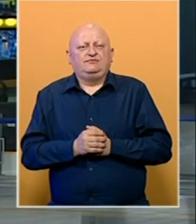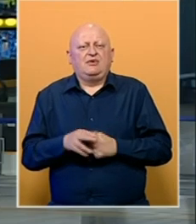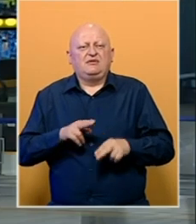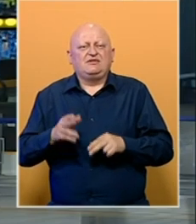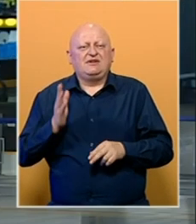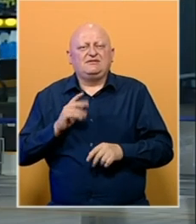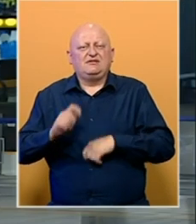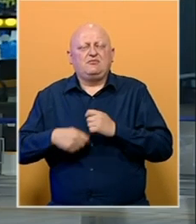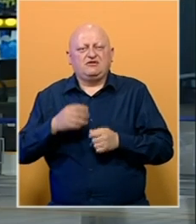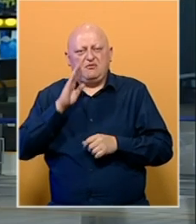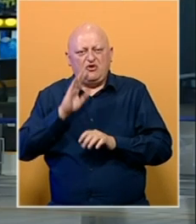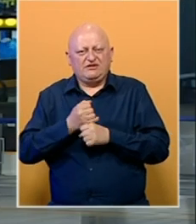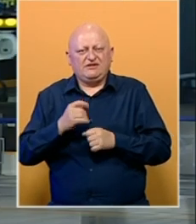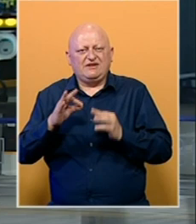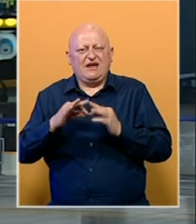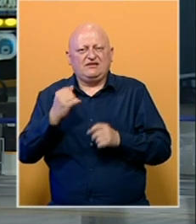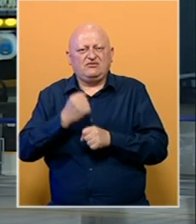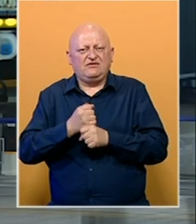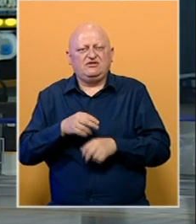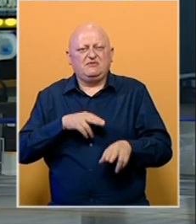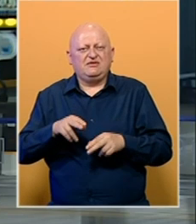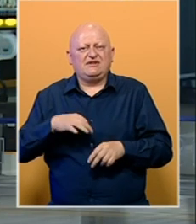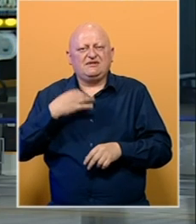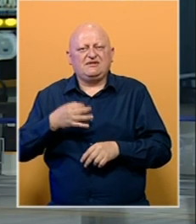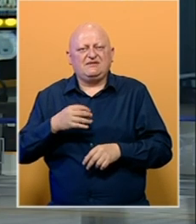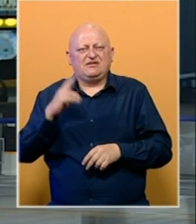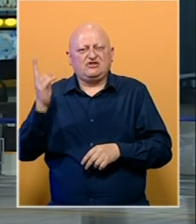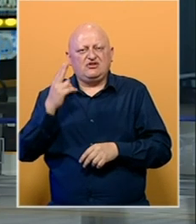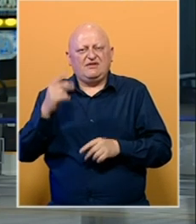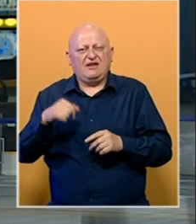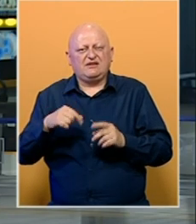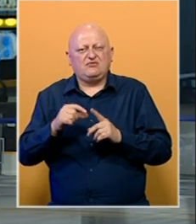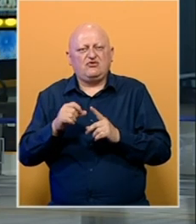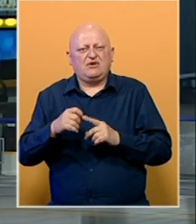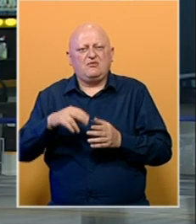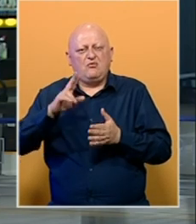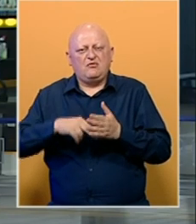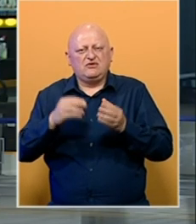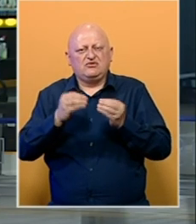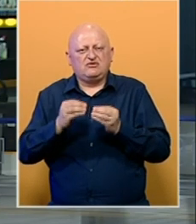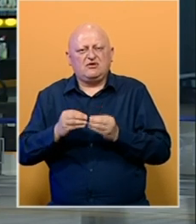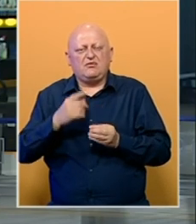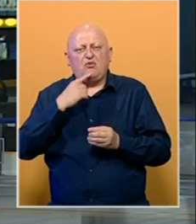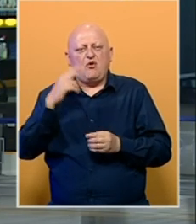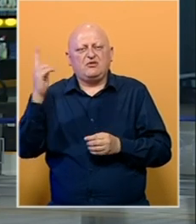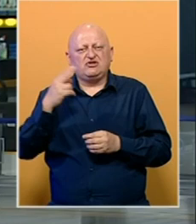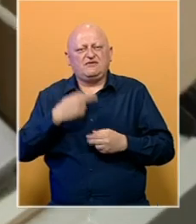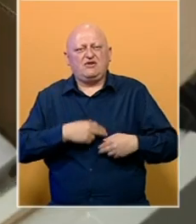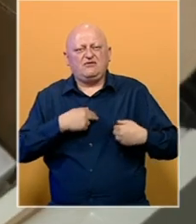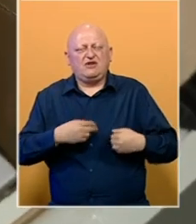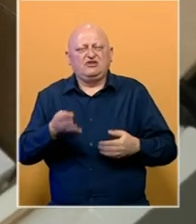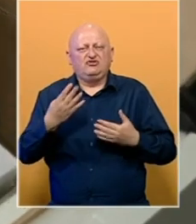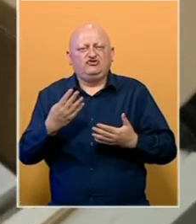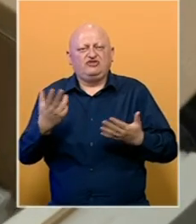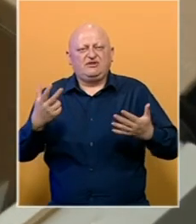Ministar civilnih poslova Bosni i Hercegovine Ankica Gudeljević i ministar zdravstva Slovenija Janez Poklukar potpisali su sporozum kojim Slovenija